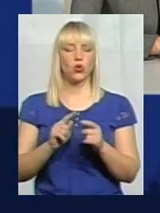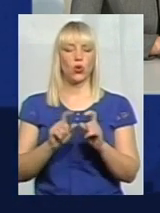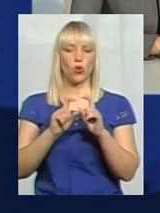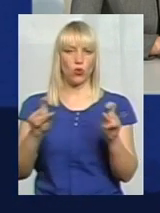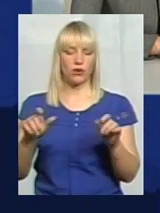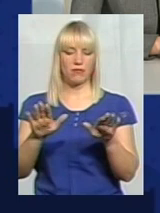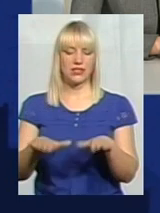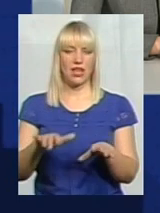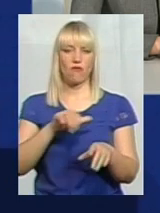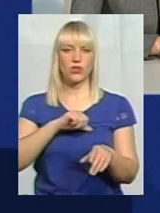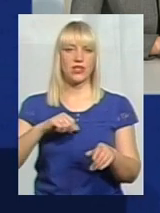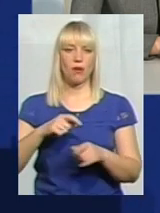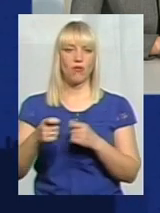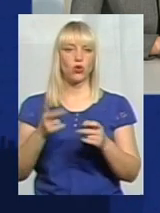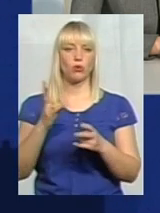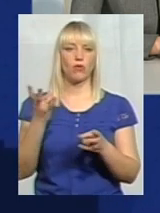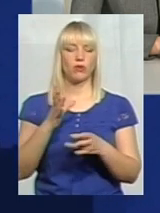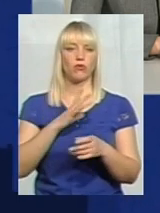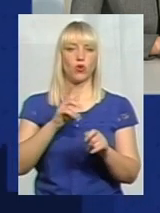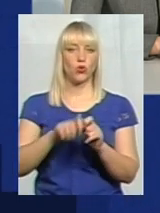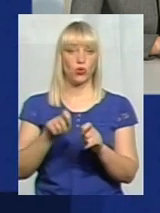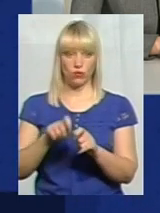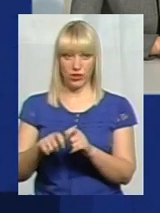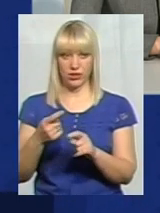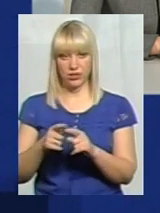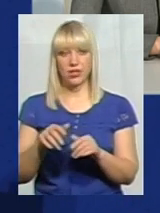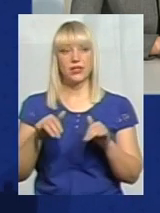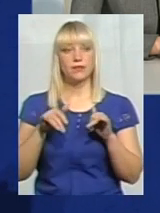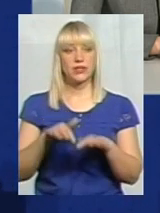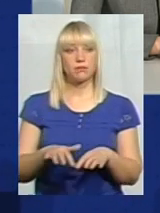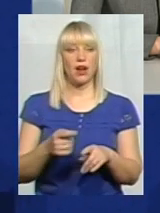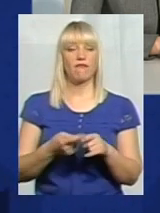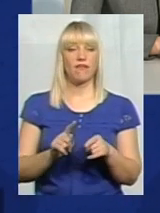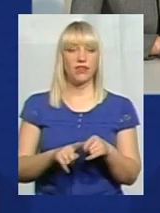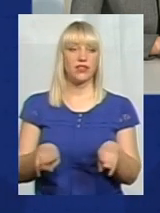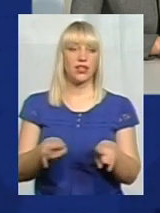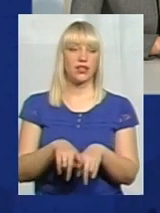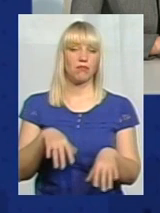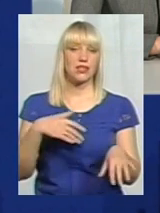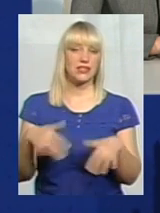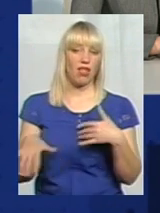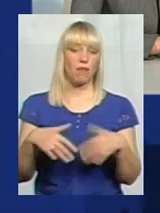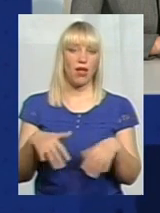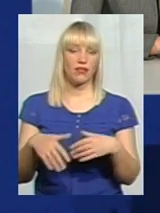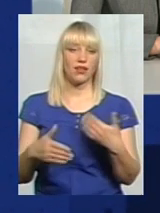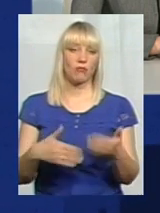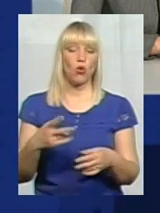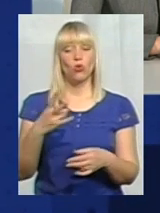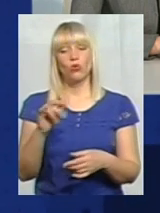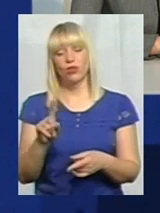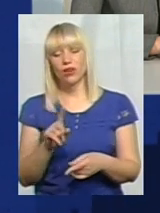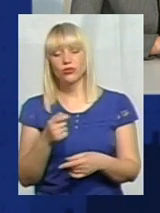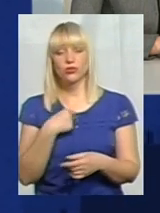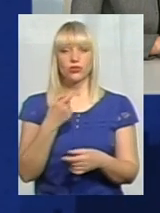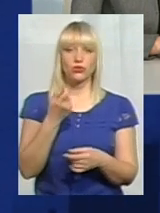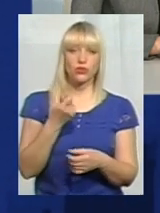самоврядування, який мав контролювати ці всі справи, він такими слабенькими кроками показує, ну, я ніби щось